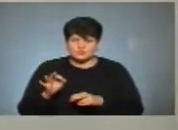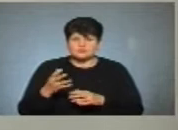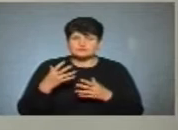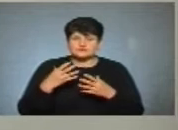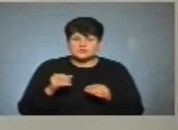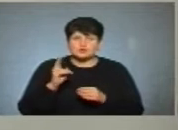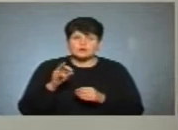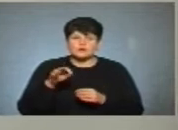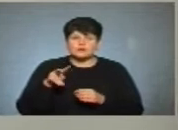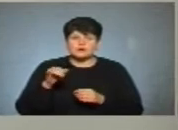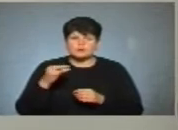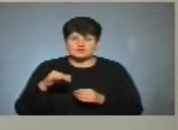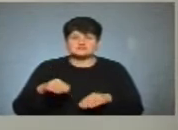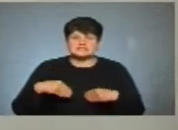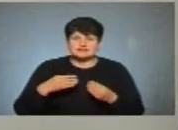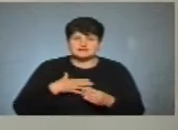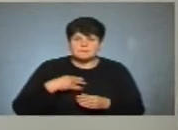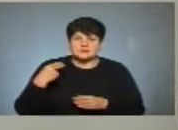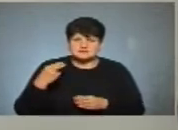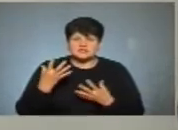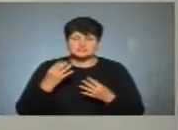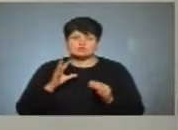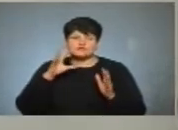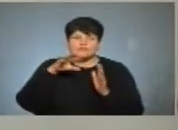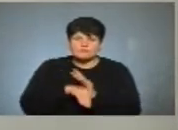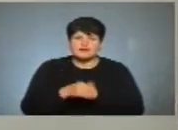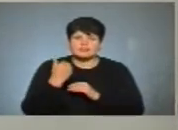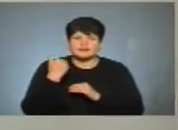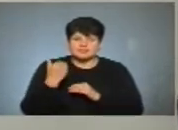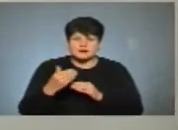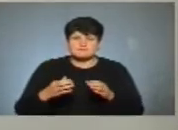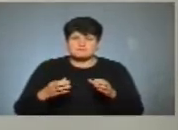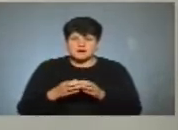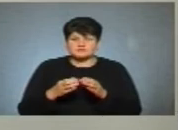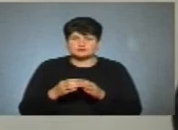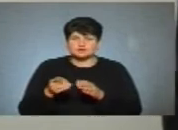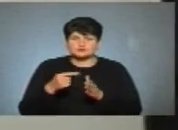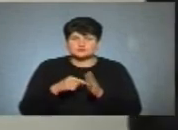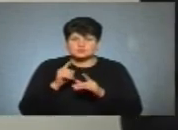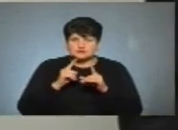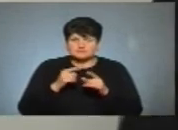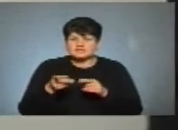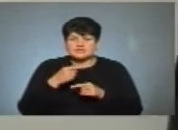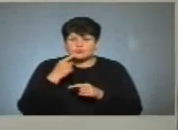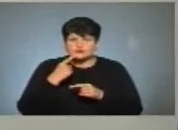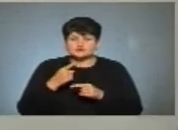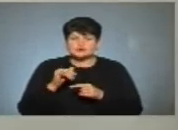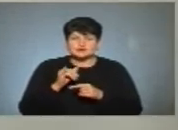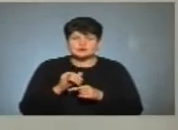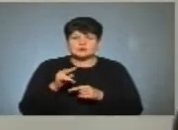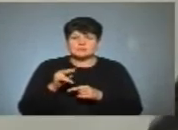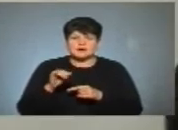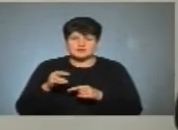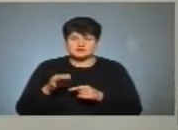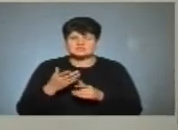Коломойський нам вбав президента. Тепер він хоче вбрати нам партію Тернопільську Низькораду. Ми ж не кажіть, що Ігор Павловсь, це ж є